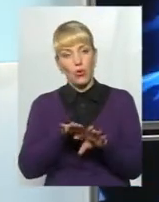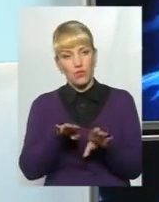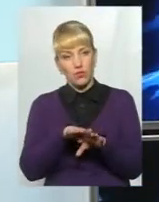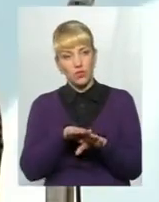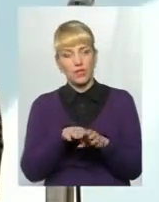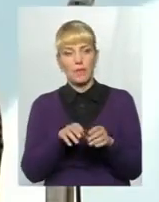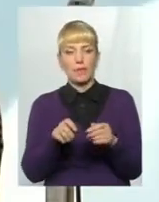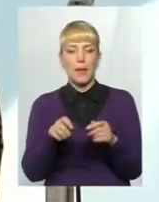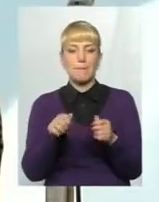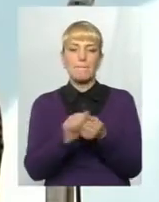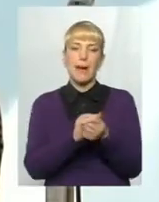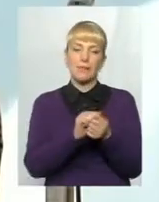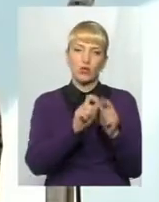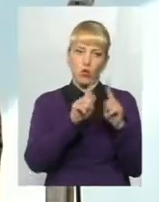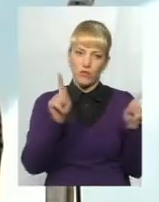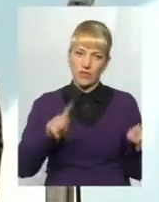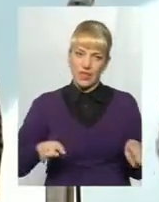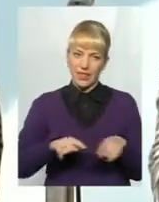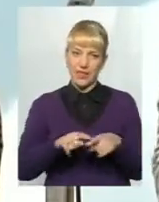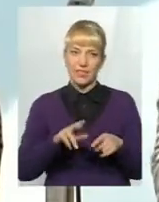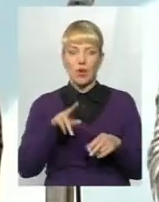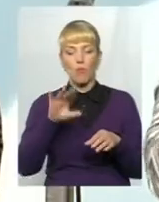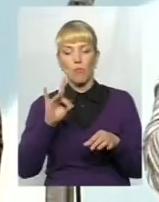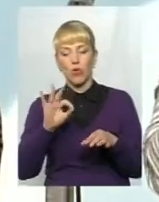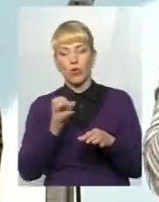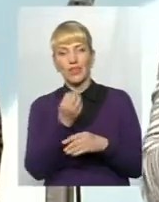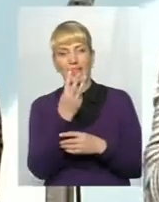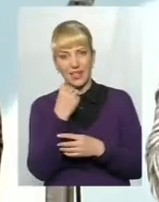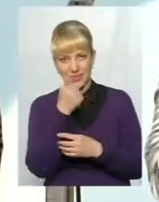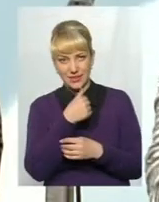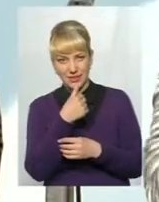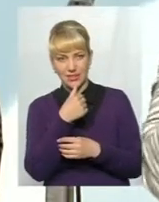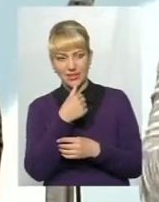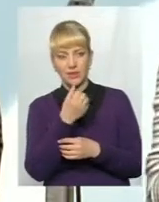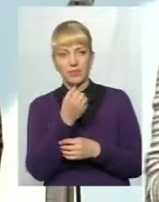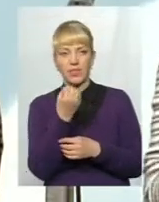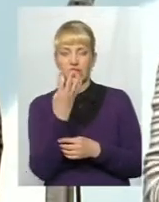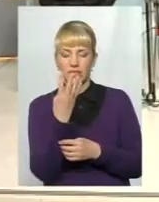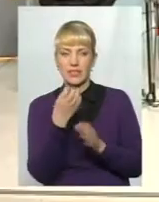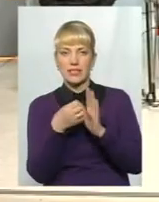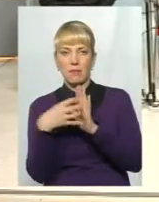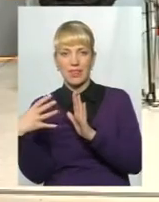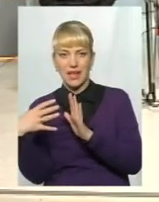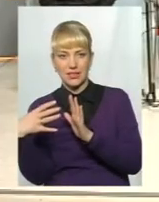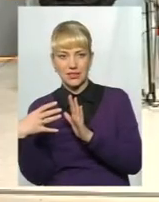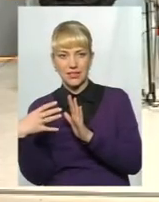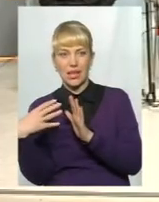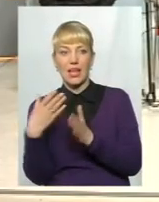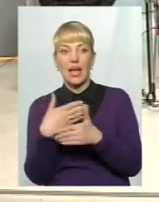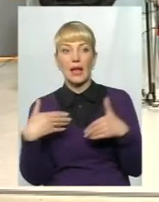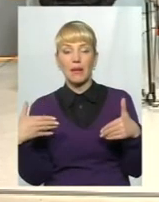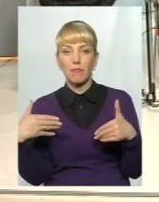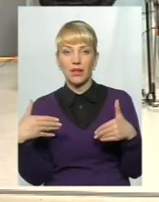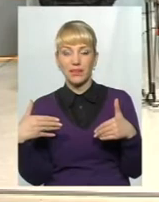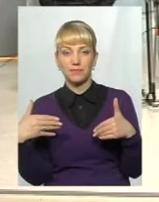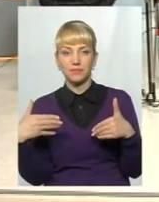паперові декларації про можливості 13 рік, найчастіше 14-15 рік. Там були багато